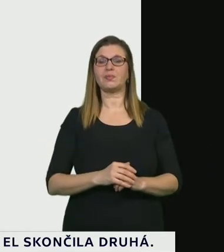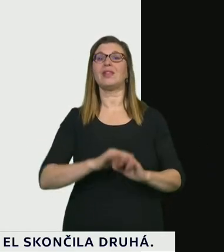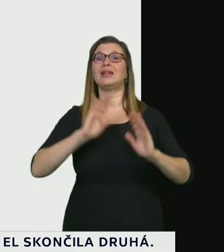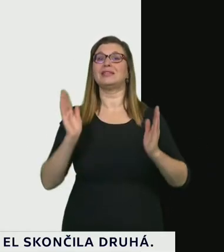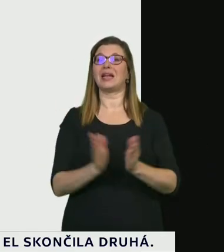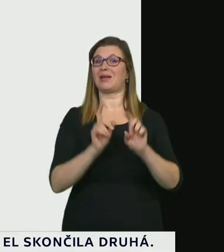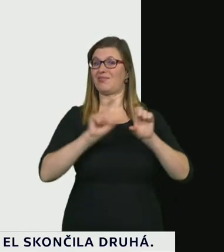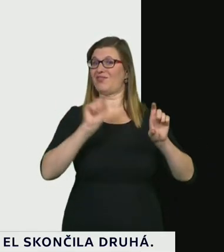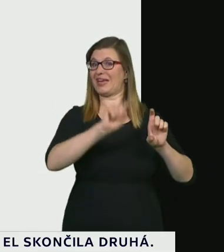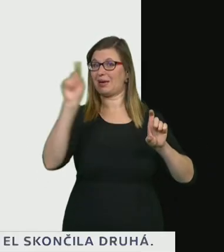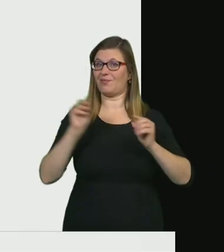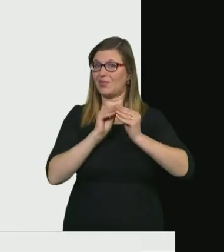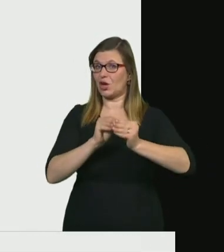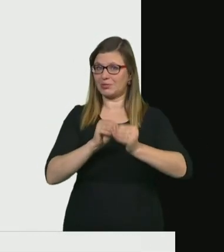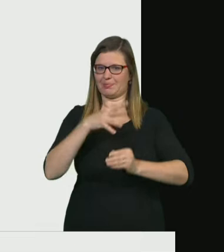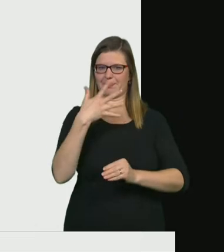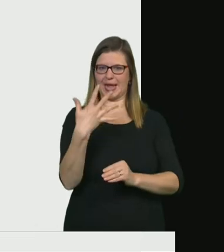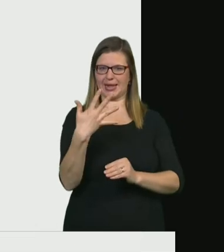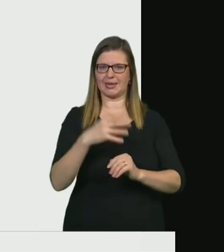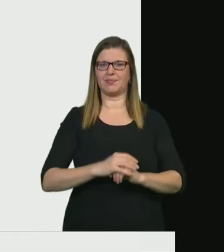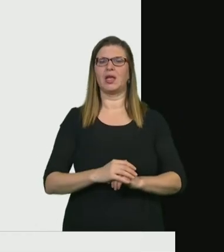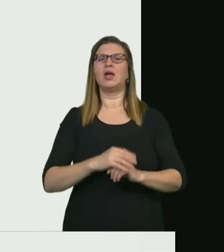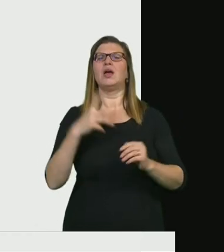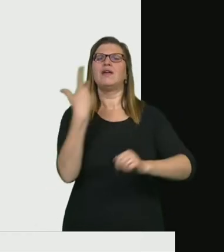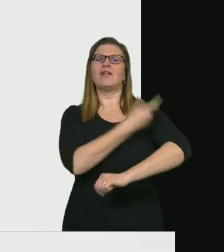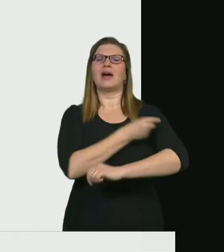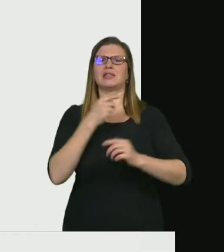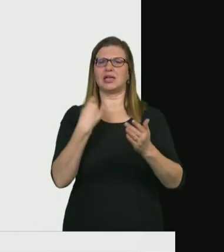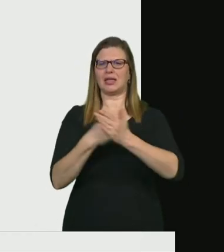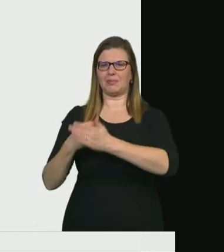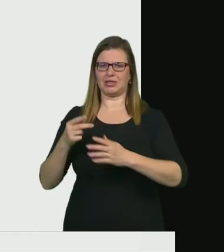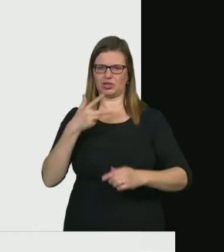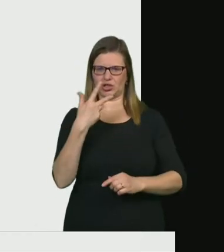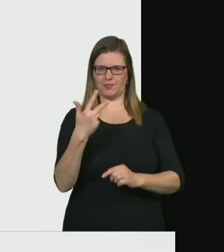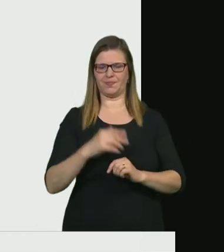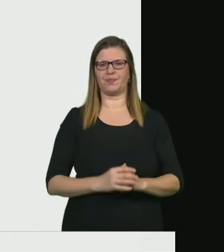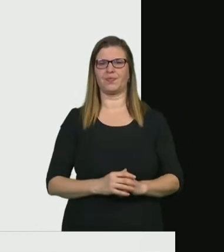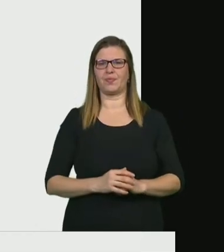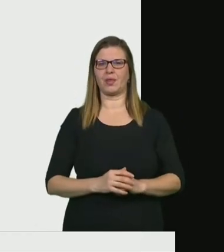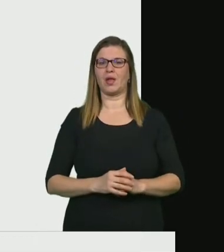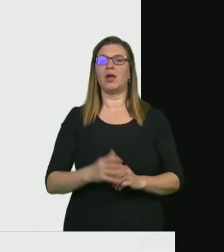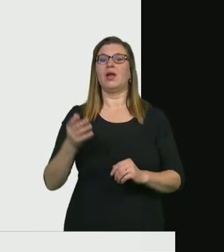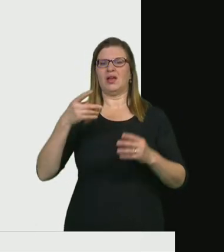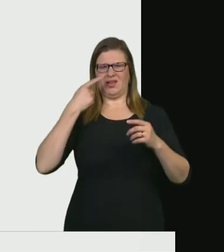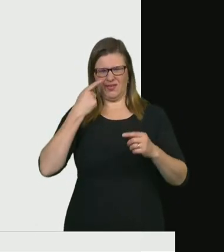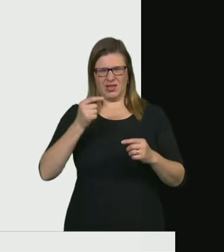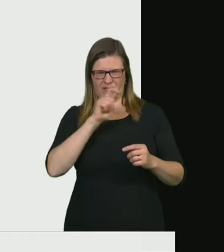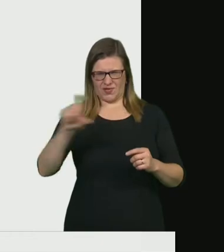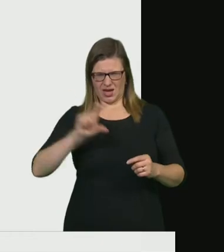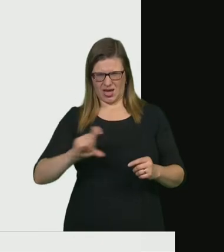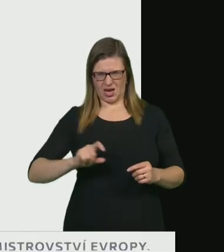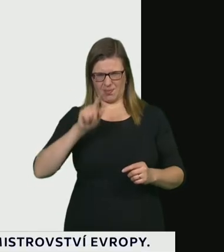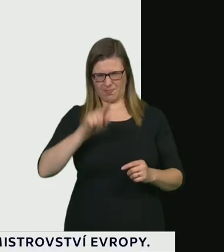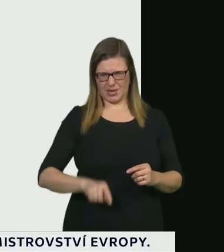V rámci zpracovaného schváleného materiálu strategie očkování v České republice jsme z hlediska